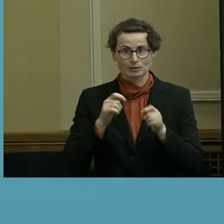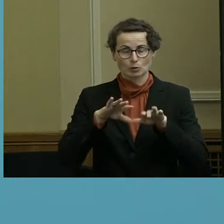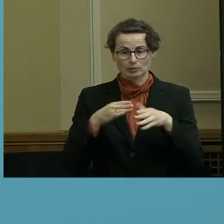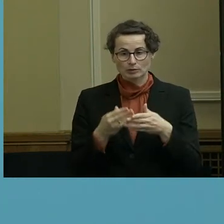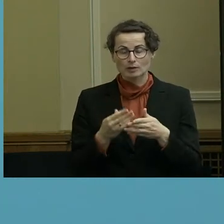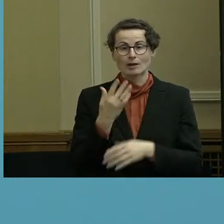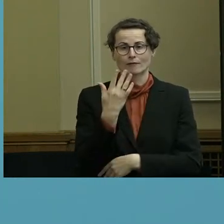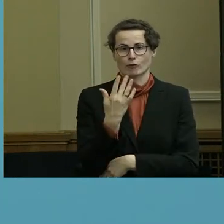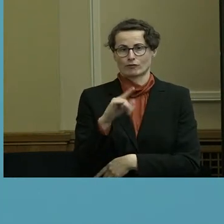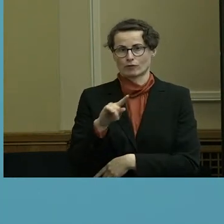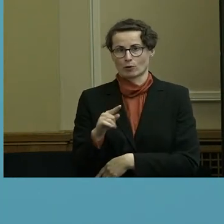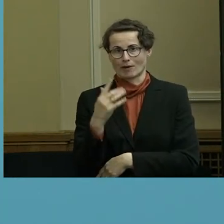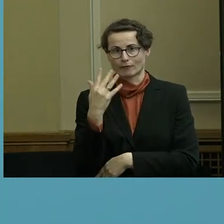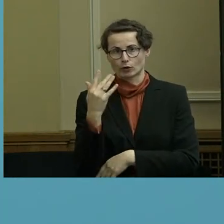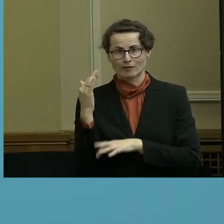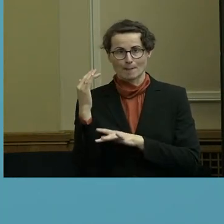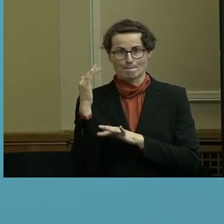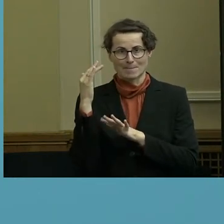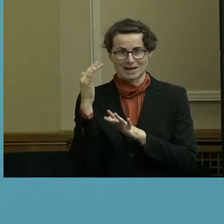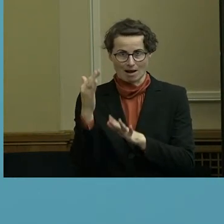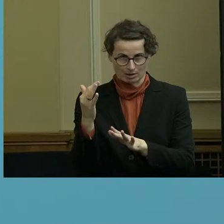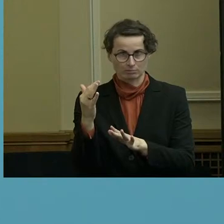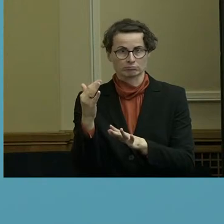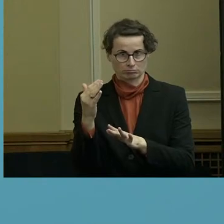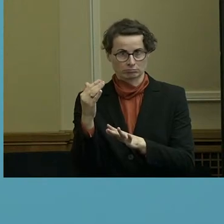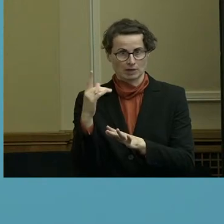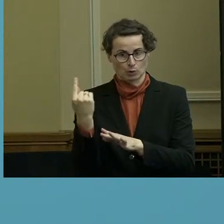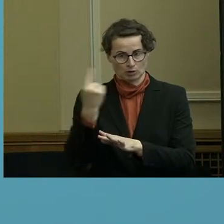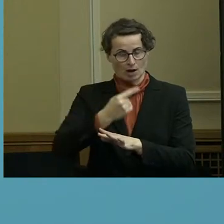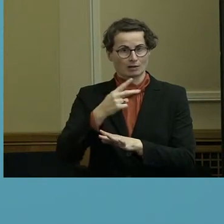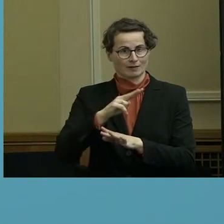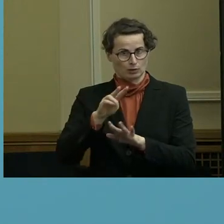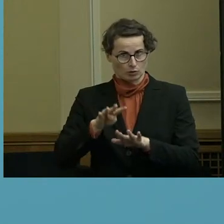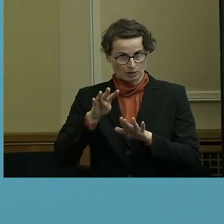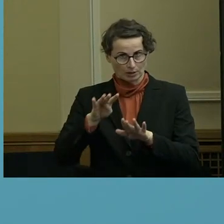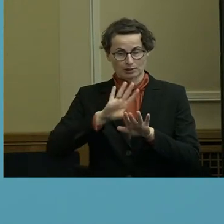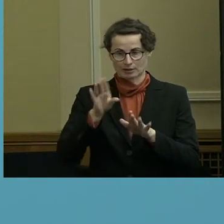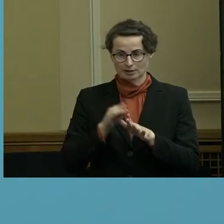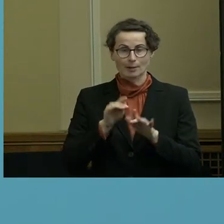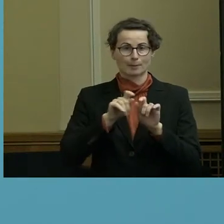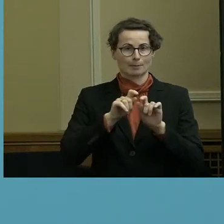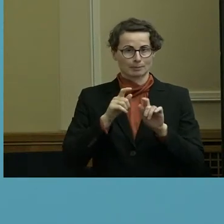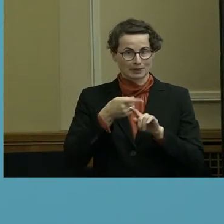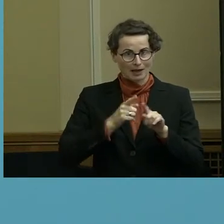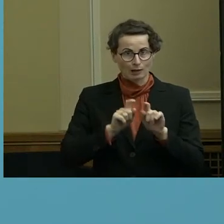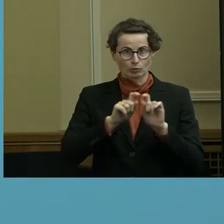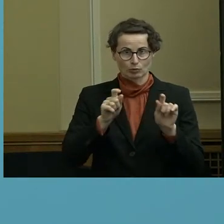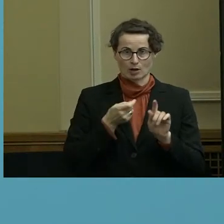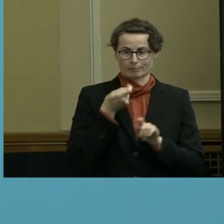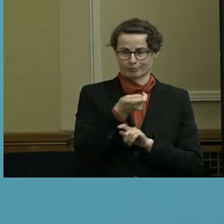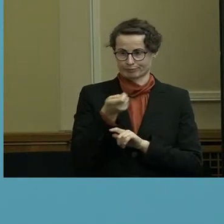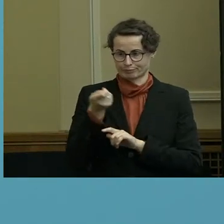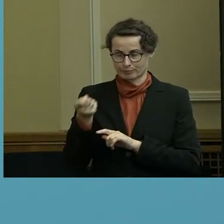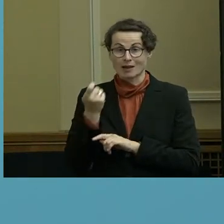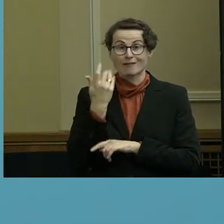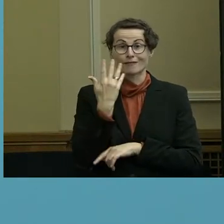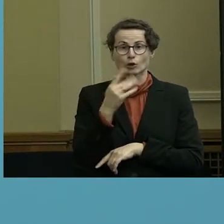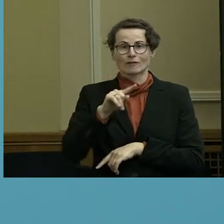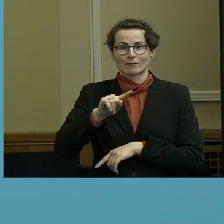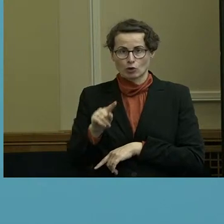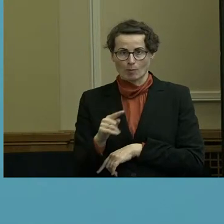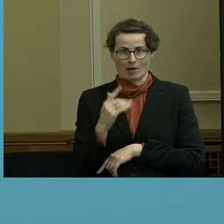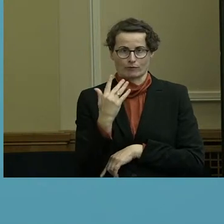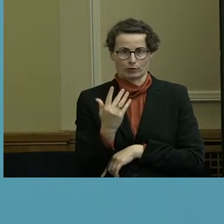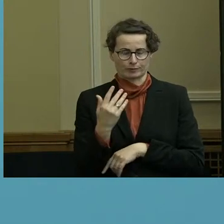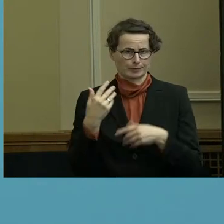,5 Milliarden im Jahr 2019 in den Beteiligungsunternehmen. Das ist eine Riesensumme. Das